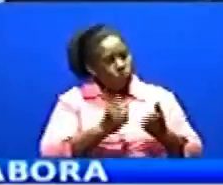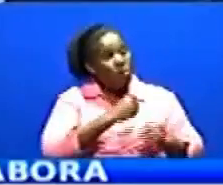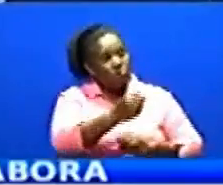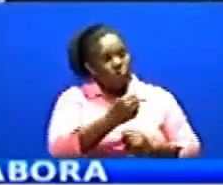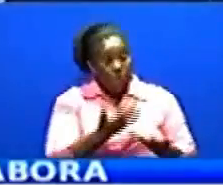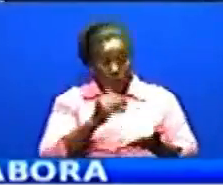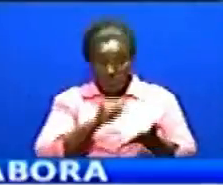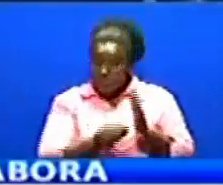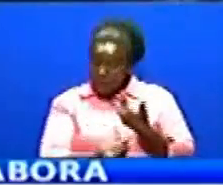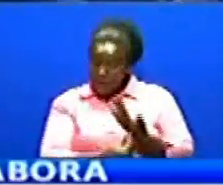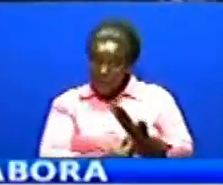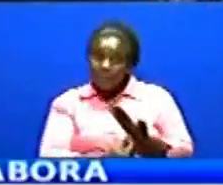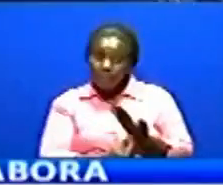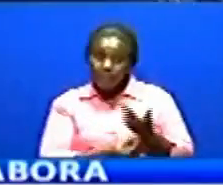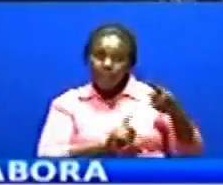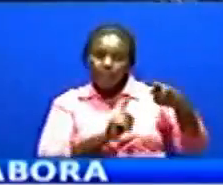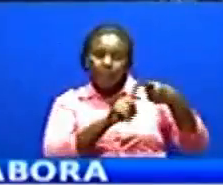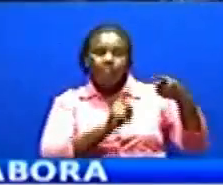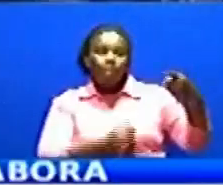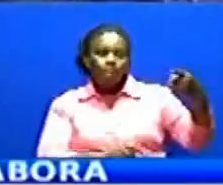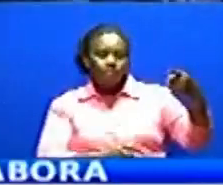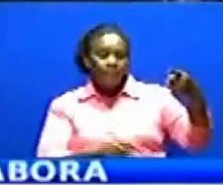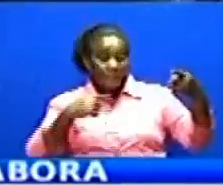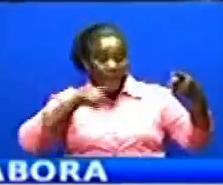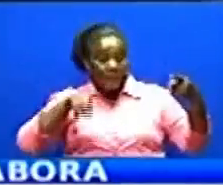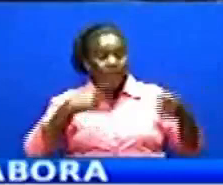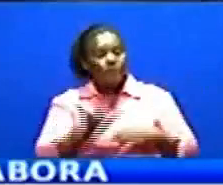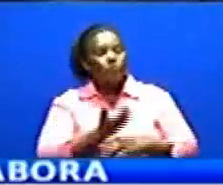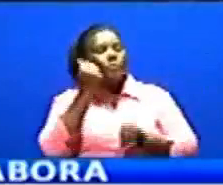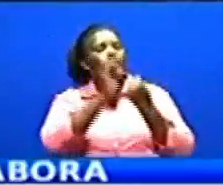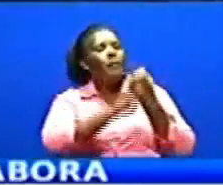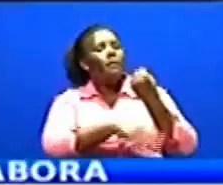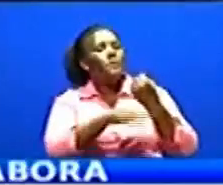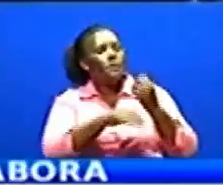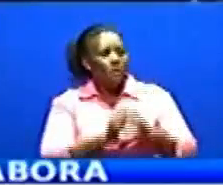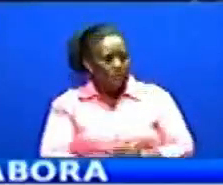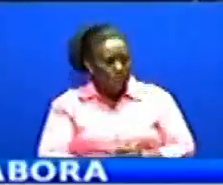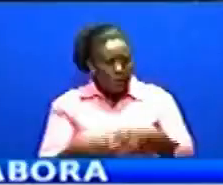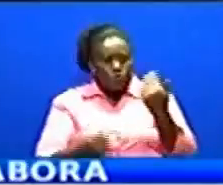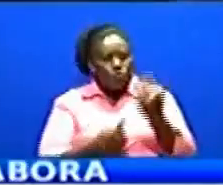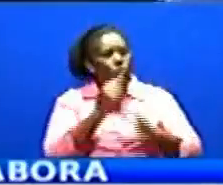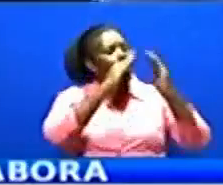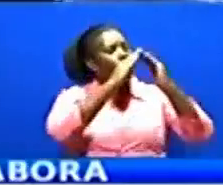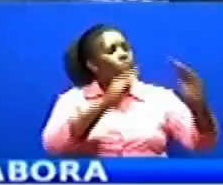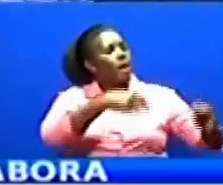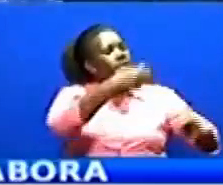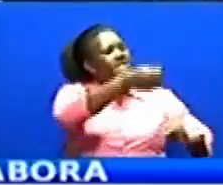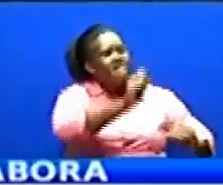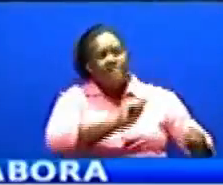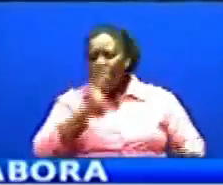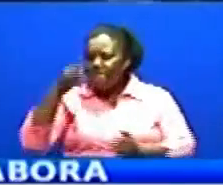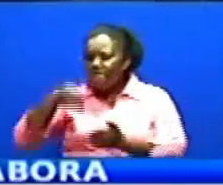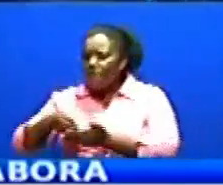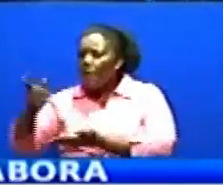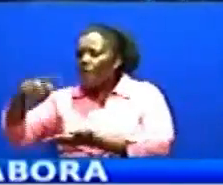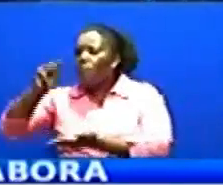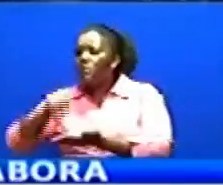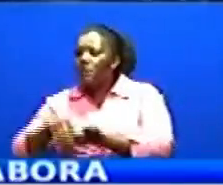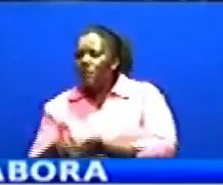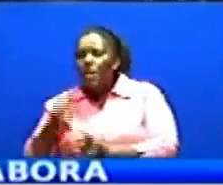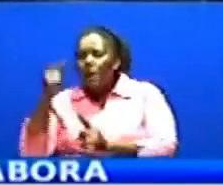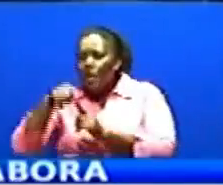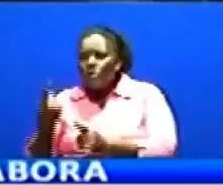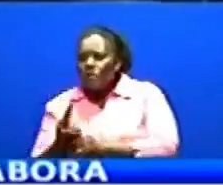Kwa sababu kwanza hasala tunayo pata Kutoka vijijini, tunaludi hapa Tunakuja